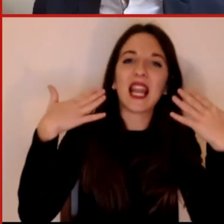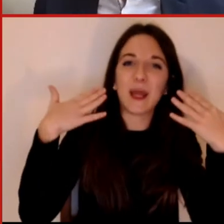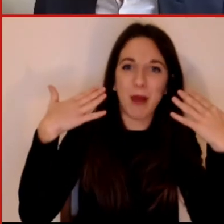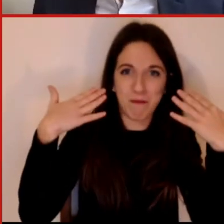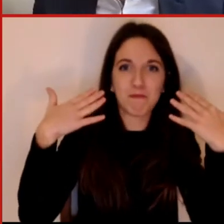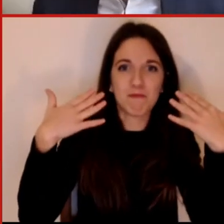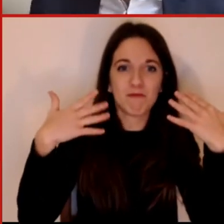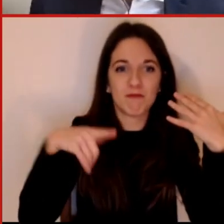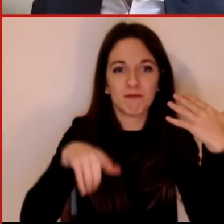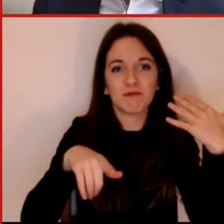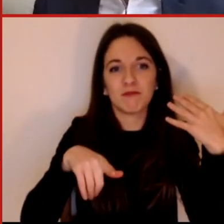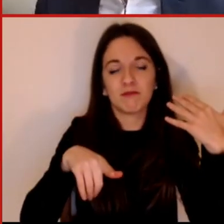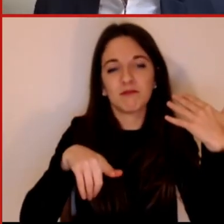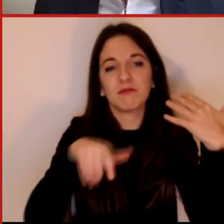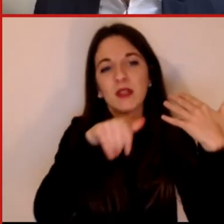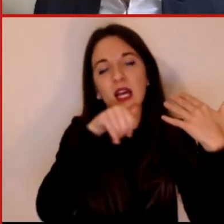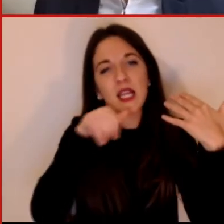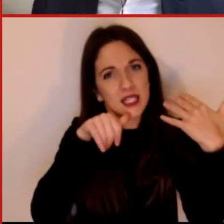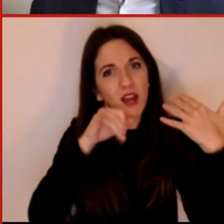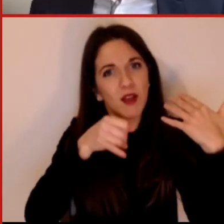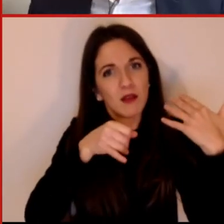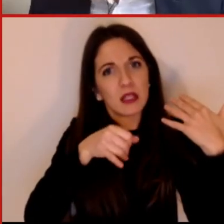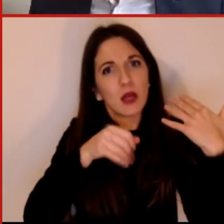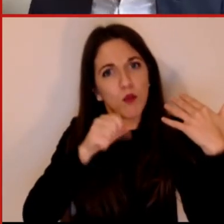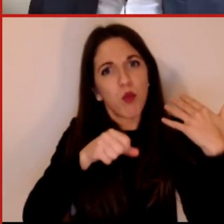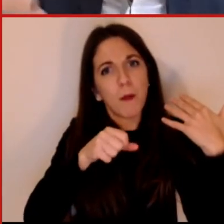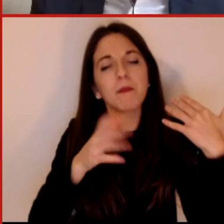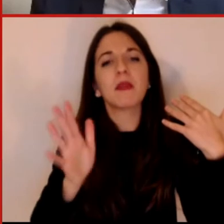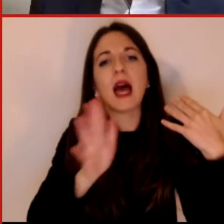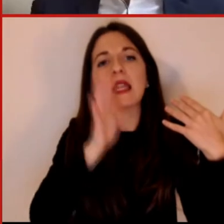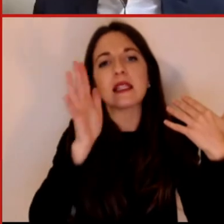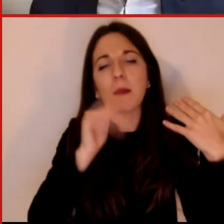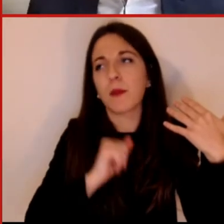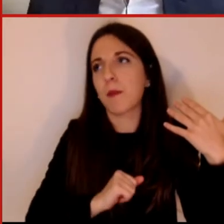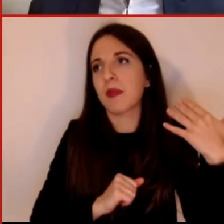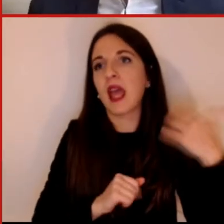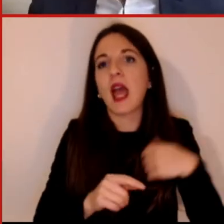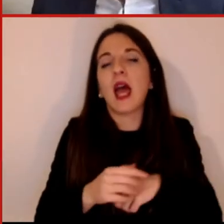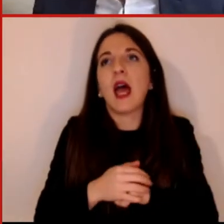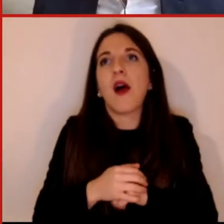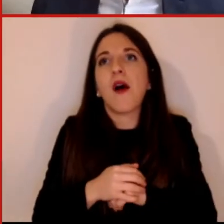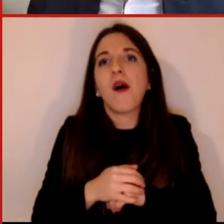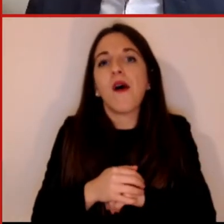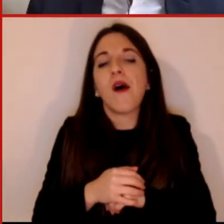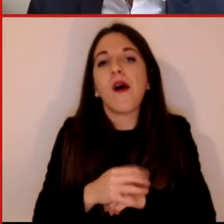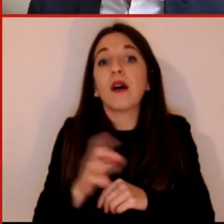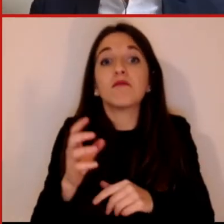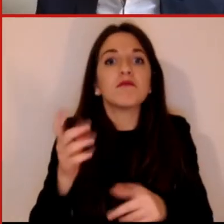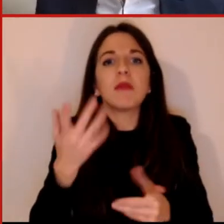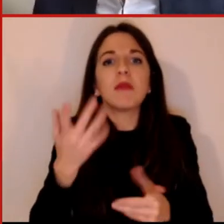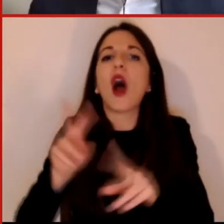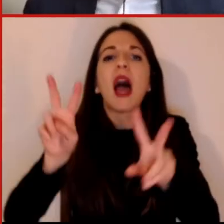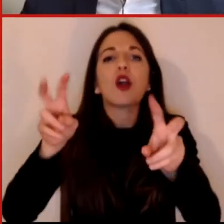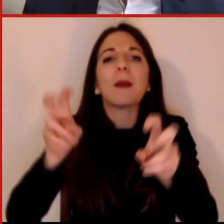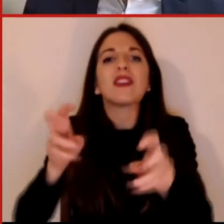delle condizioni iniziali che devono essere affrontate, cioè per esempio se parliamo di un'epidemia dove nasce questa epidemia, quanti casi di quell